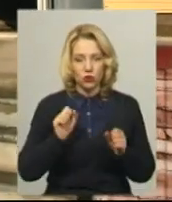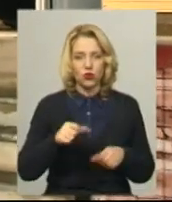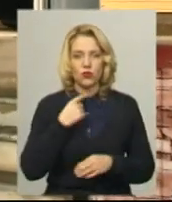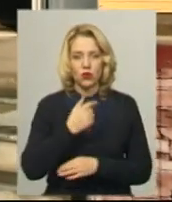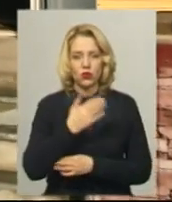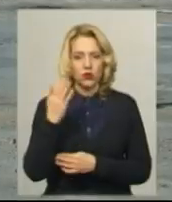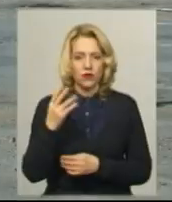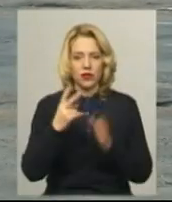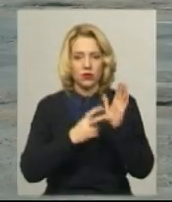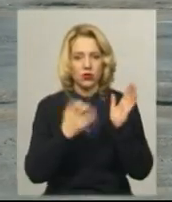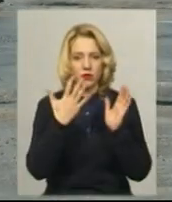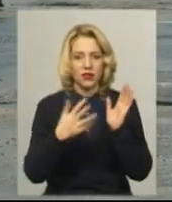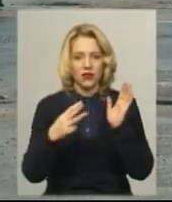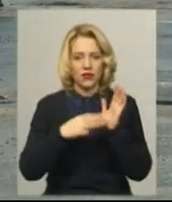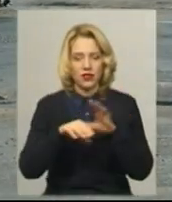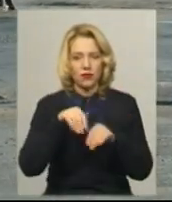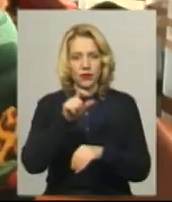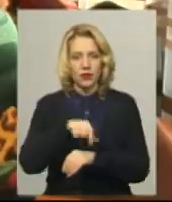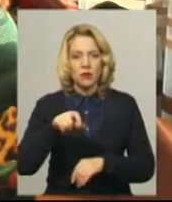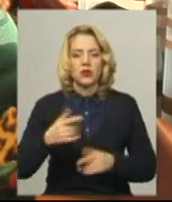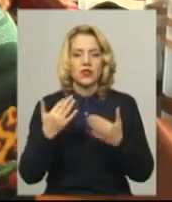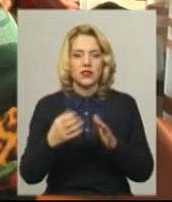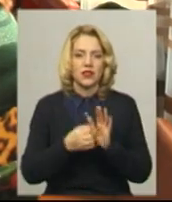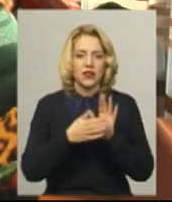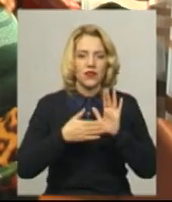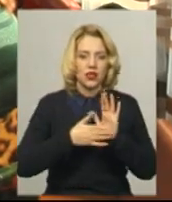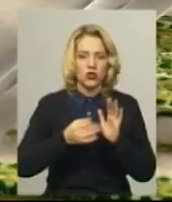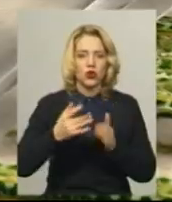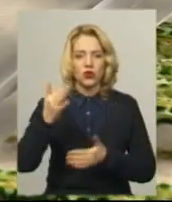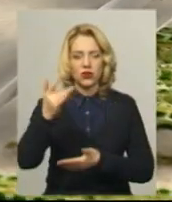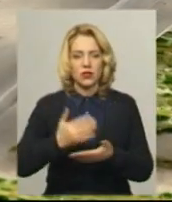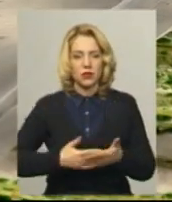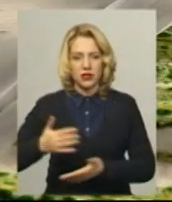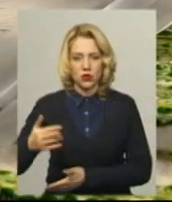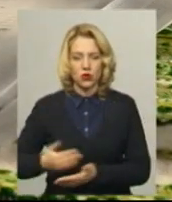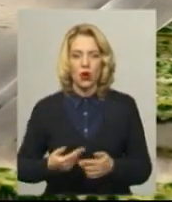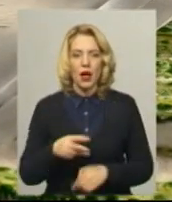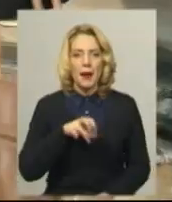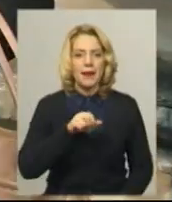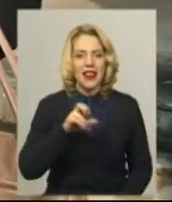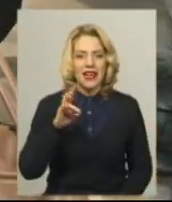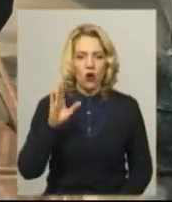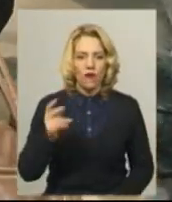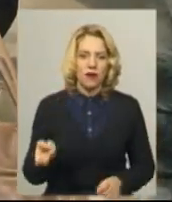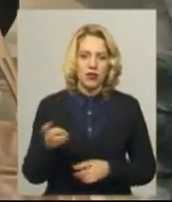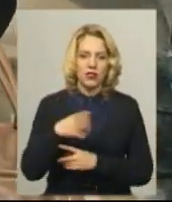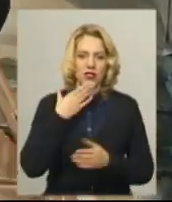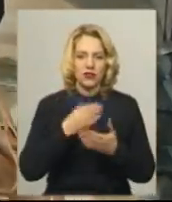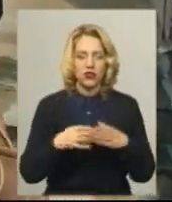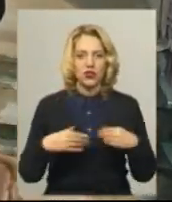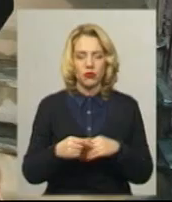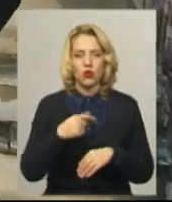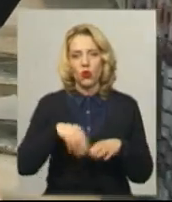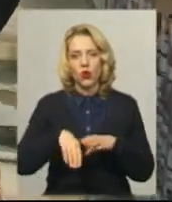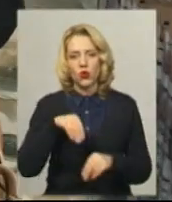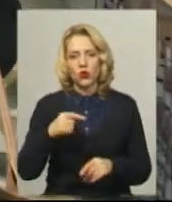758 виборців. Саме стільки винесено до виборчого списку. Алла Мельникова прийшла голосувати усією родиною. Каже,